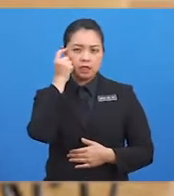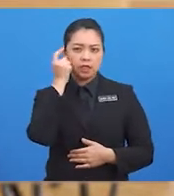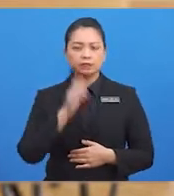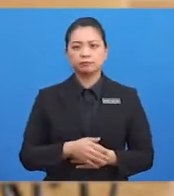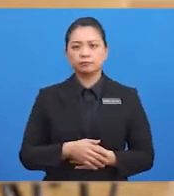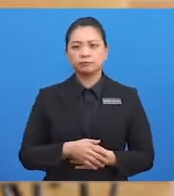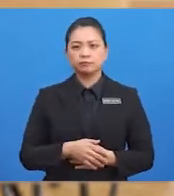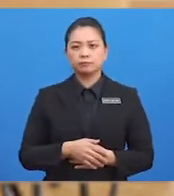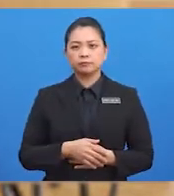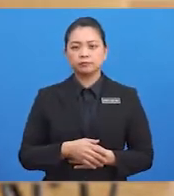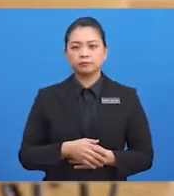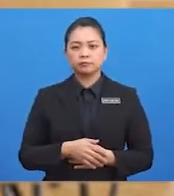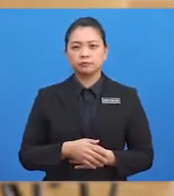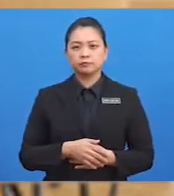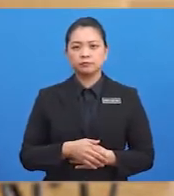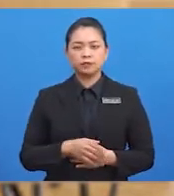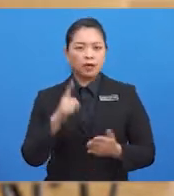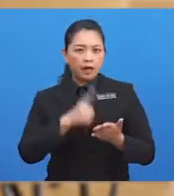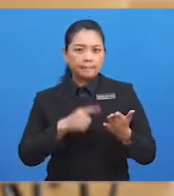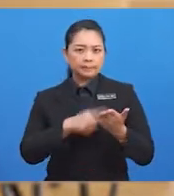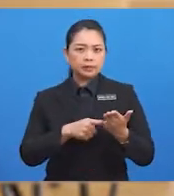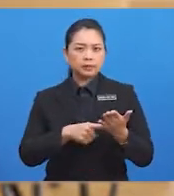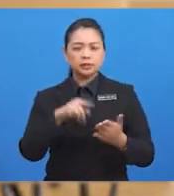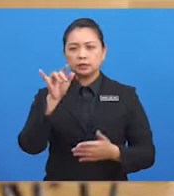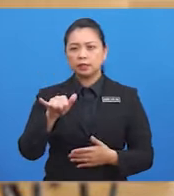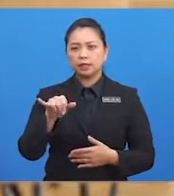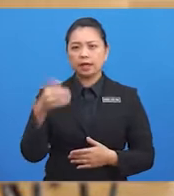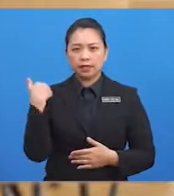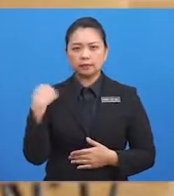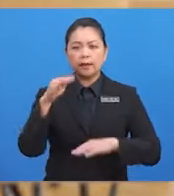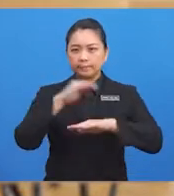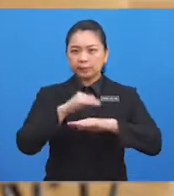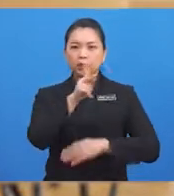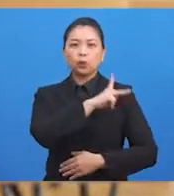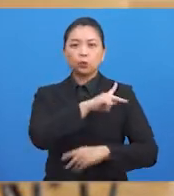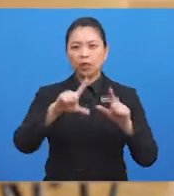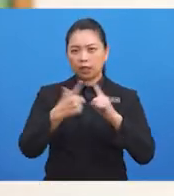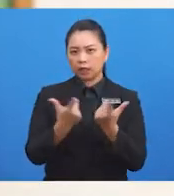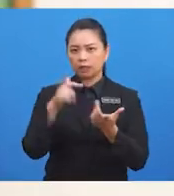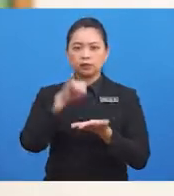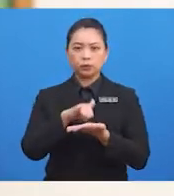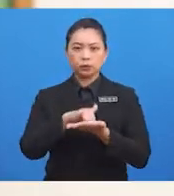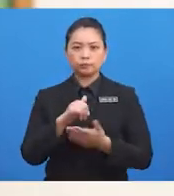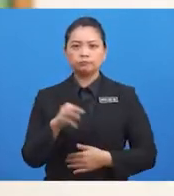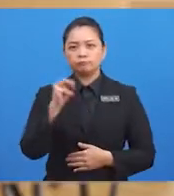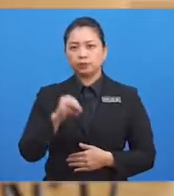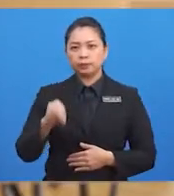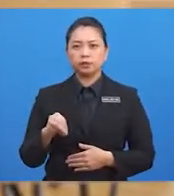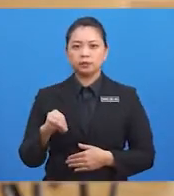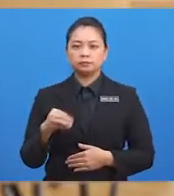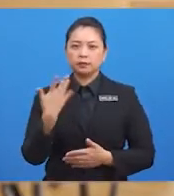amalan nilai-nilai murni yang perlu ada pada ketua kelas tersebut. Murid-murid,